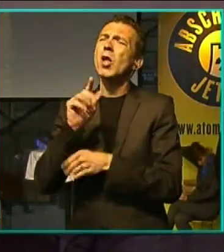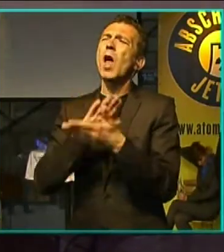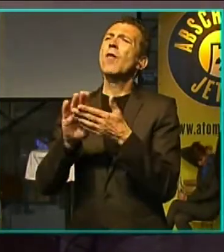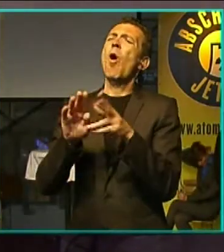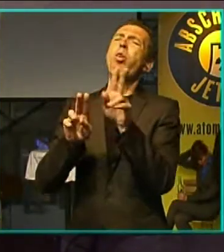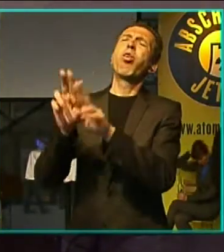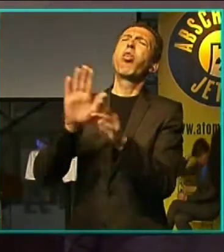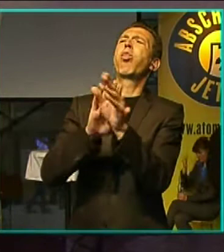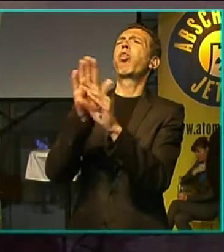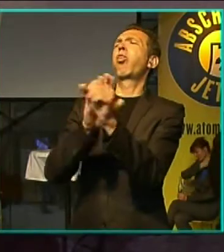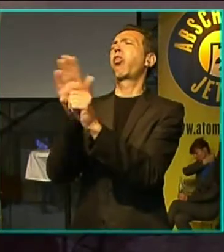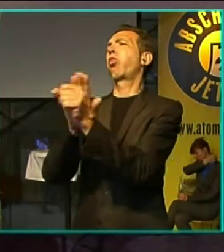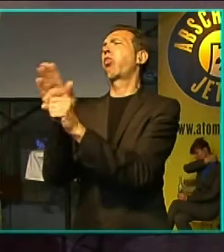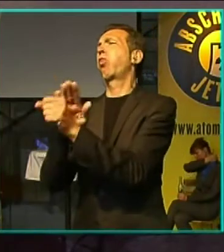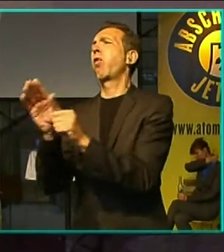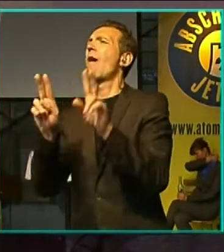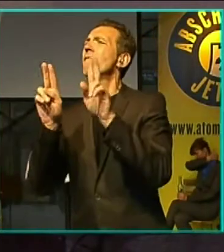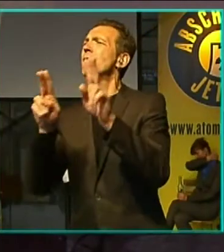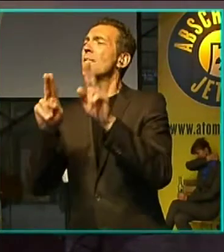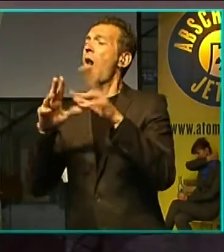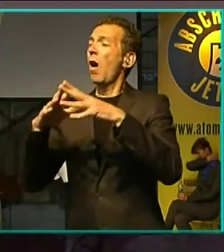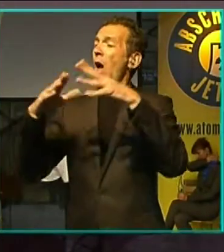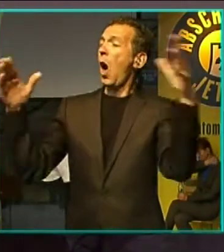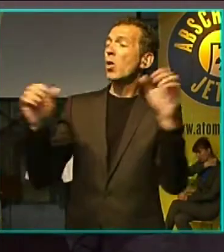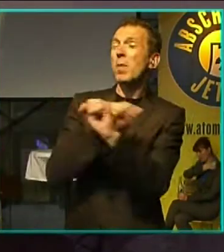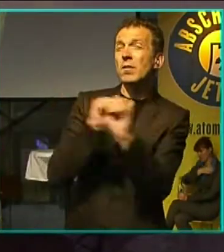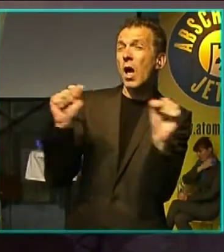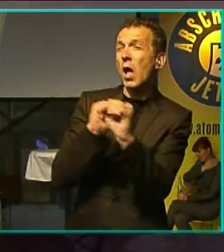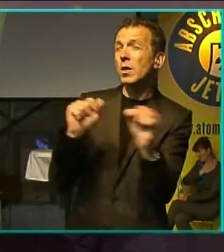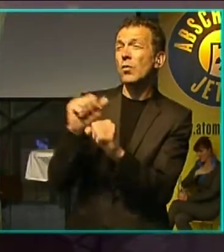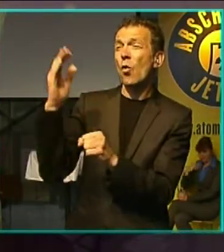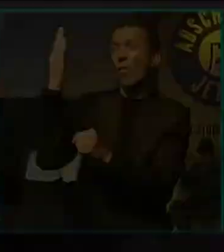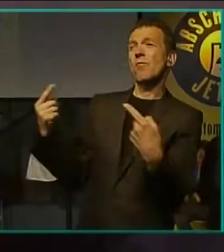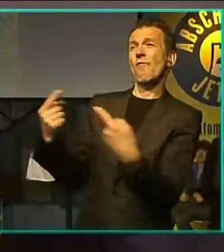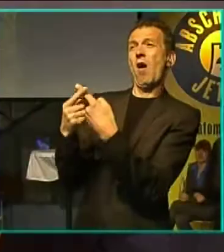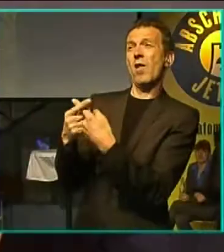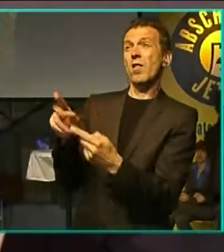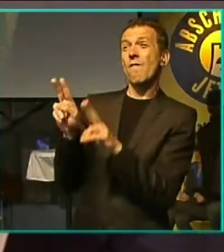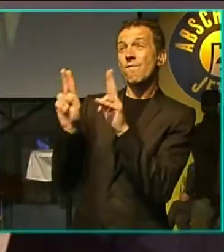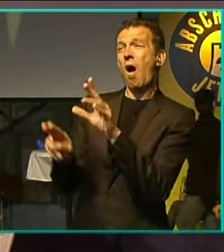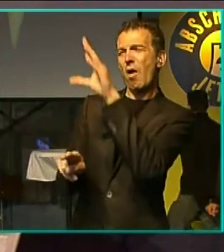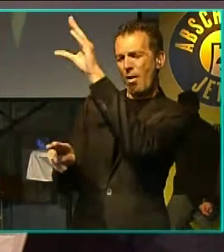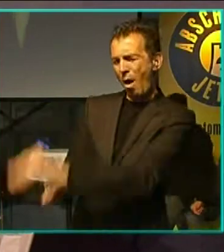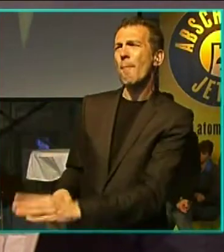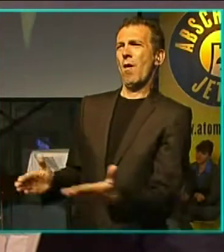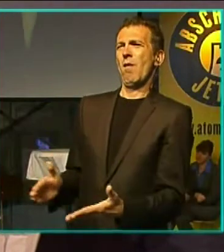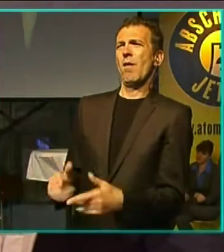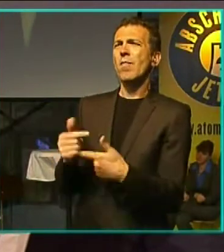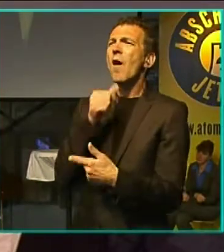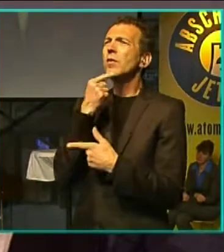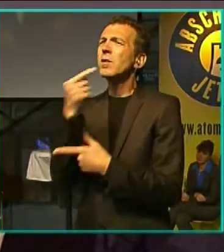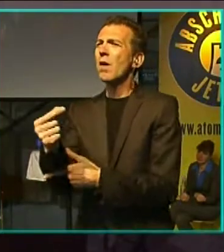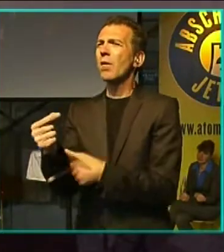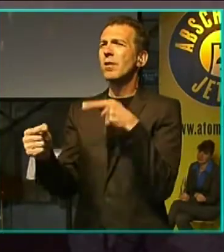hat, das wahre Ausmaß der Katastrophe von Tschernobyl Jahr für Jahr klein geredet hat. Und die Wahrheit ist, dass diese